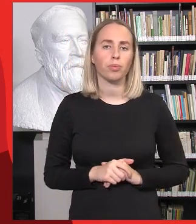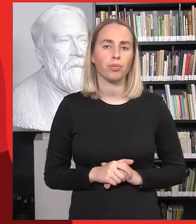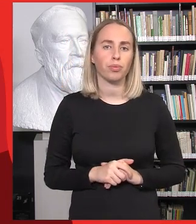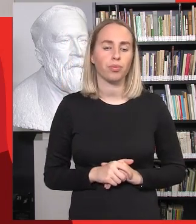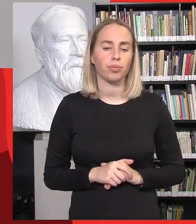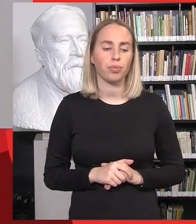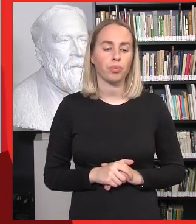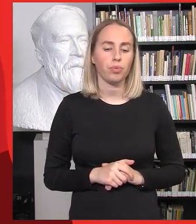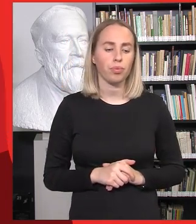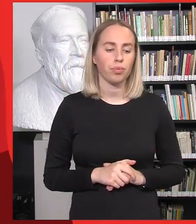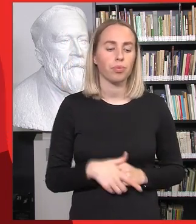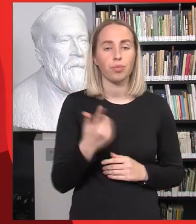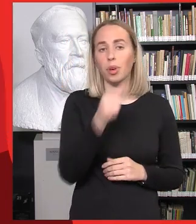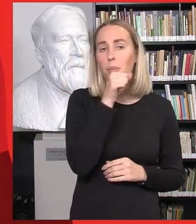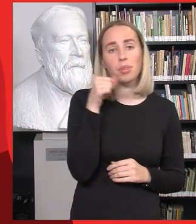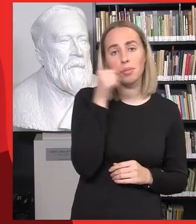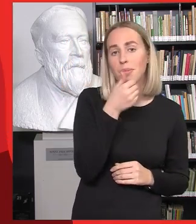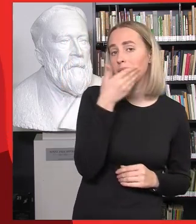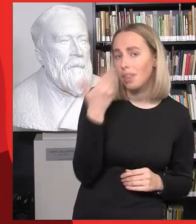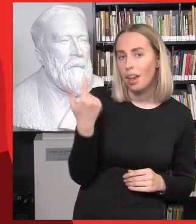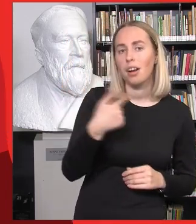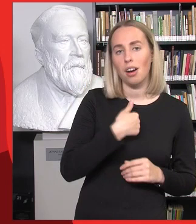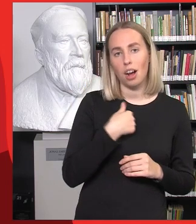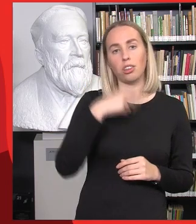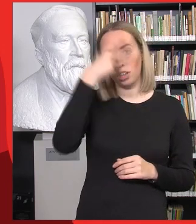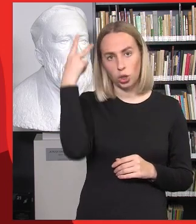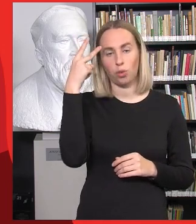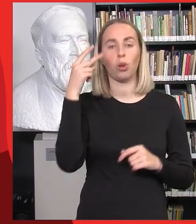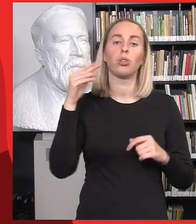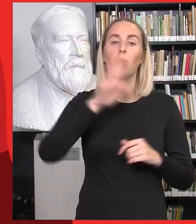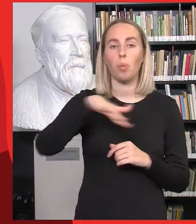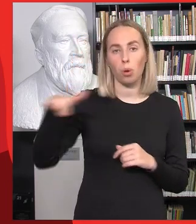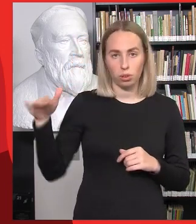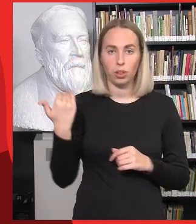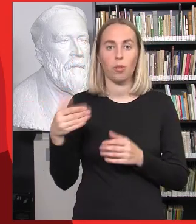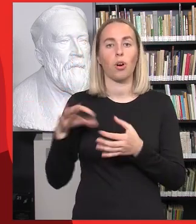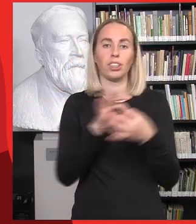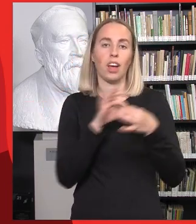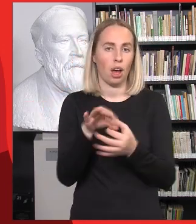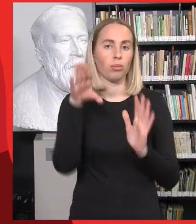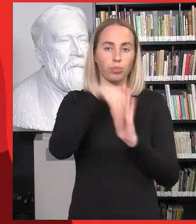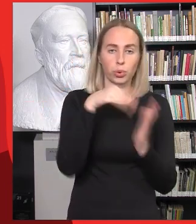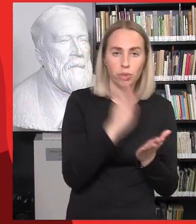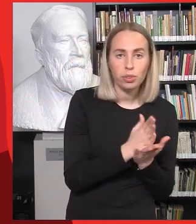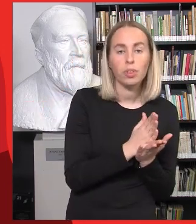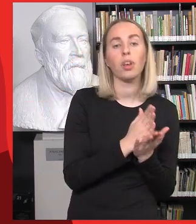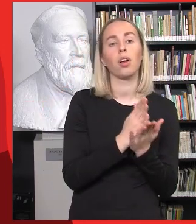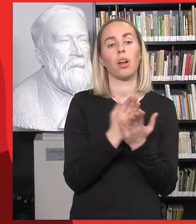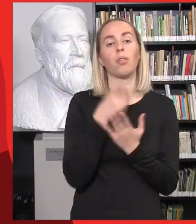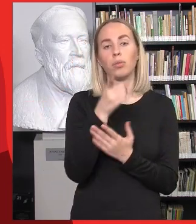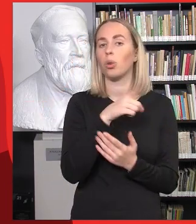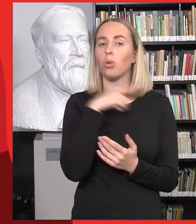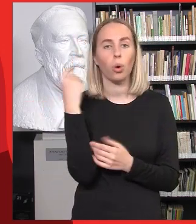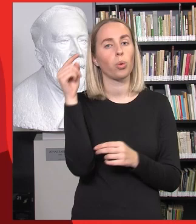Tai nepaslaptis, kad savo nariauju Lietuvos moksleivių sąjungoje ir esu atinuos įvinimo reikultorybos narėtai. Mes darome irgi